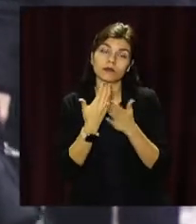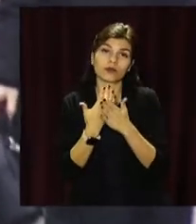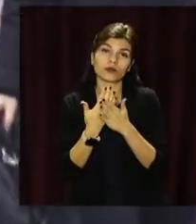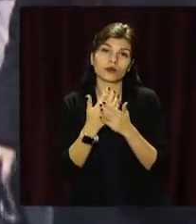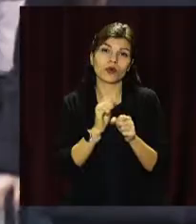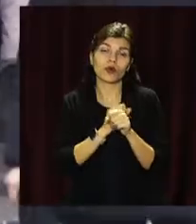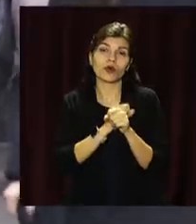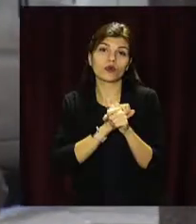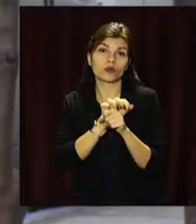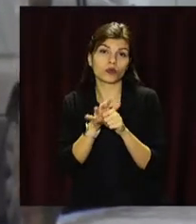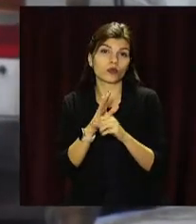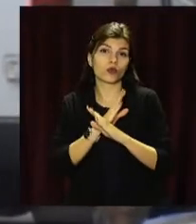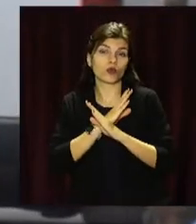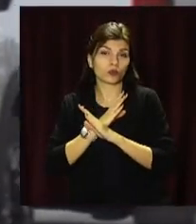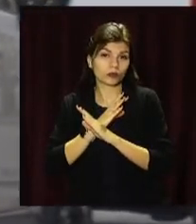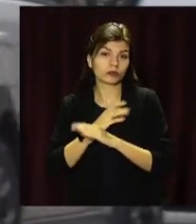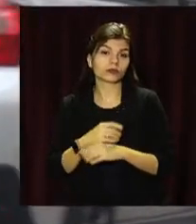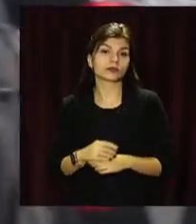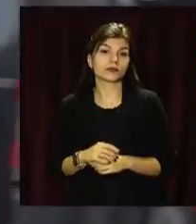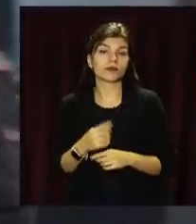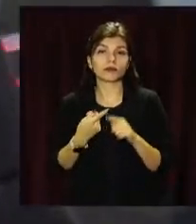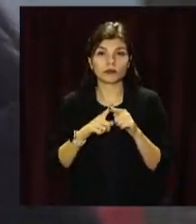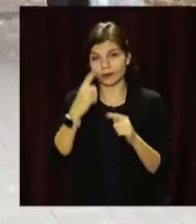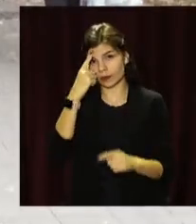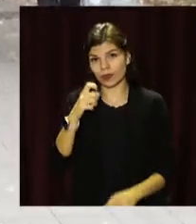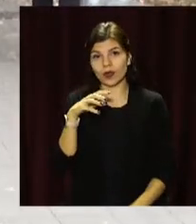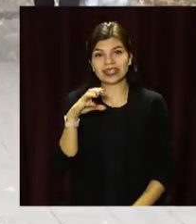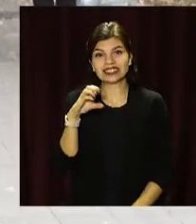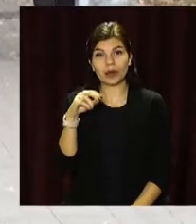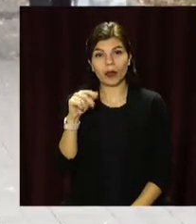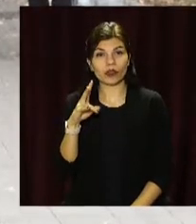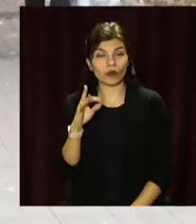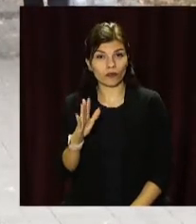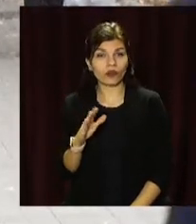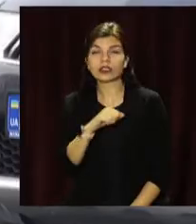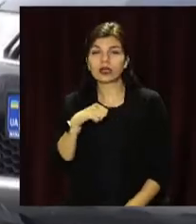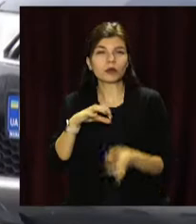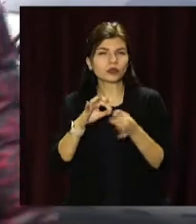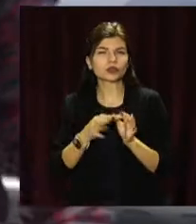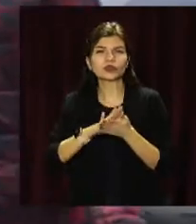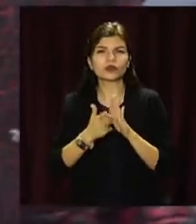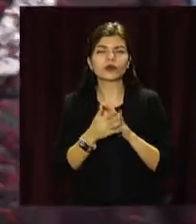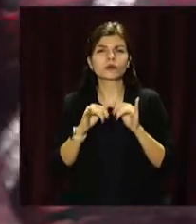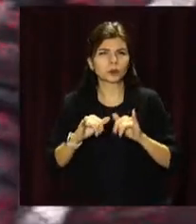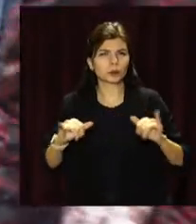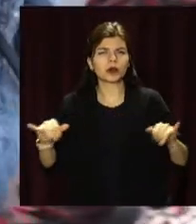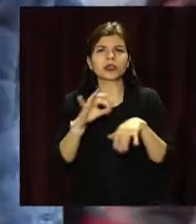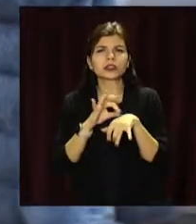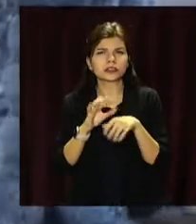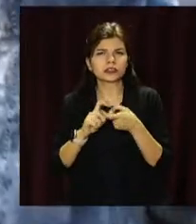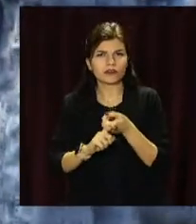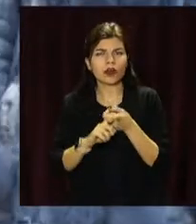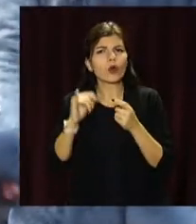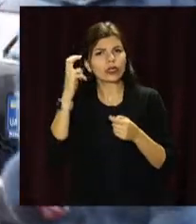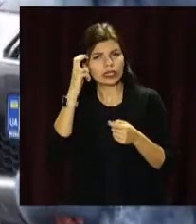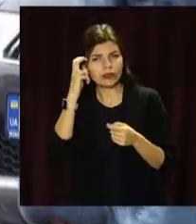І це новий антирекорд, повідомив міністр охорони здоров'я Максим Степанов. Найскладніша ситуація з поширенням захворюваності